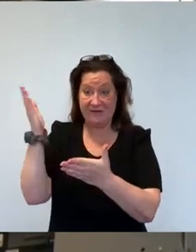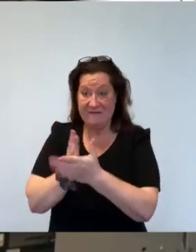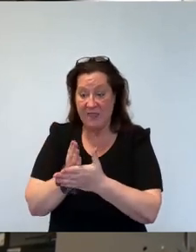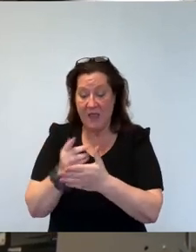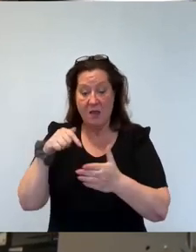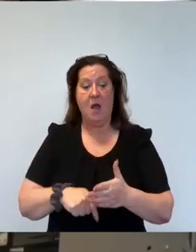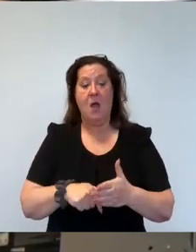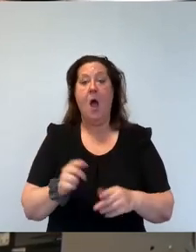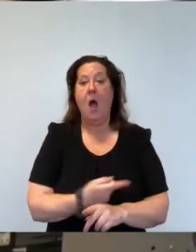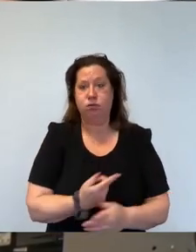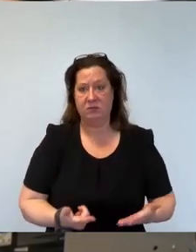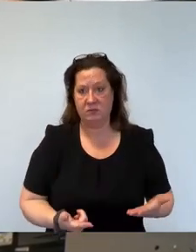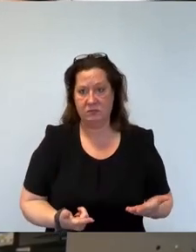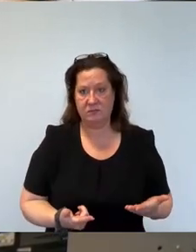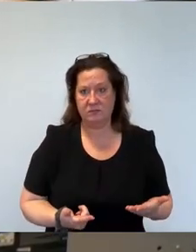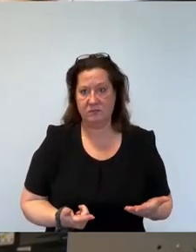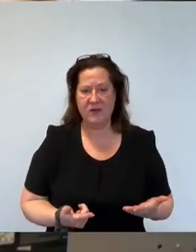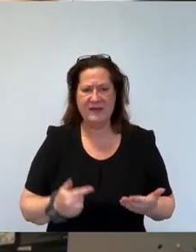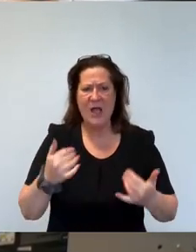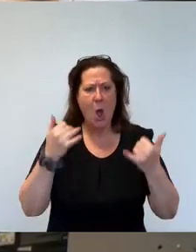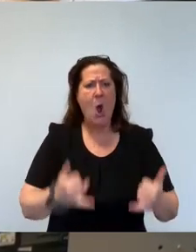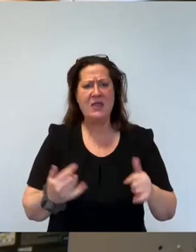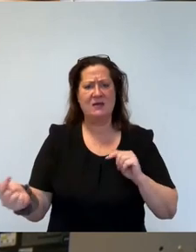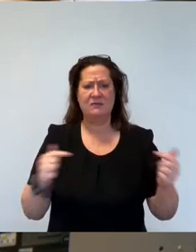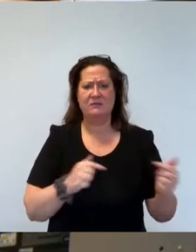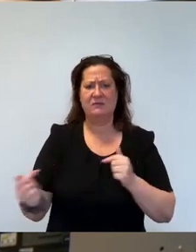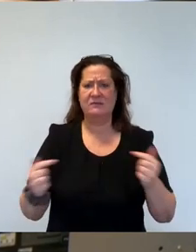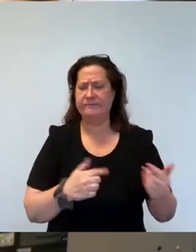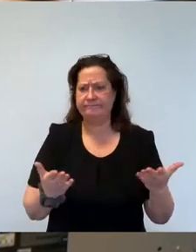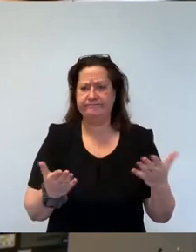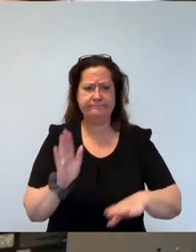Debatte dazu ist heute einfach nur völlige Zeitverschwendung.